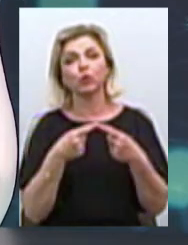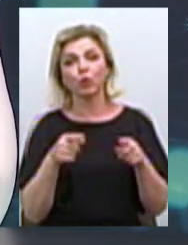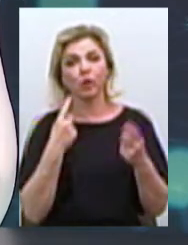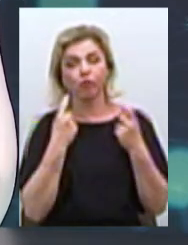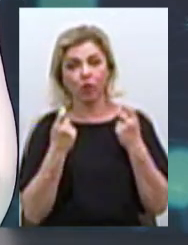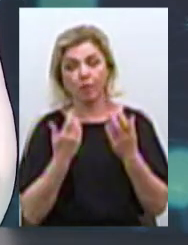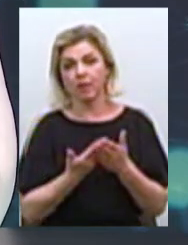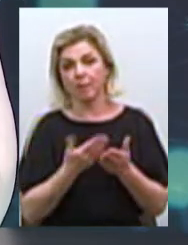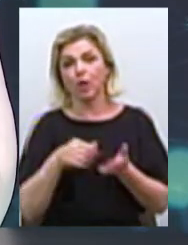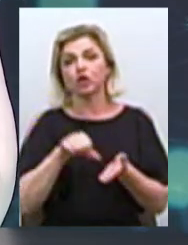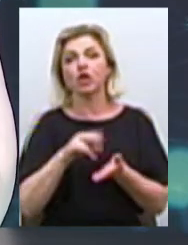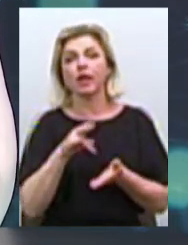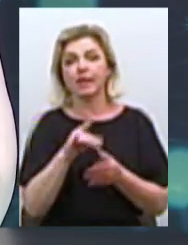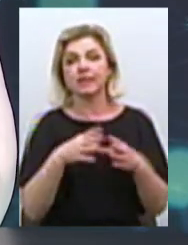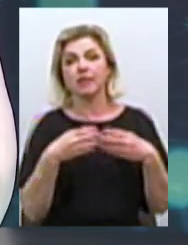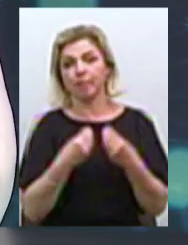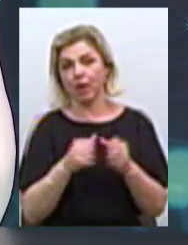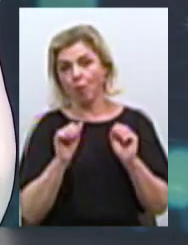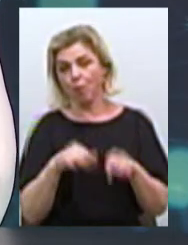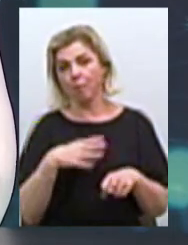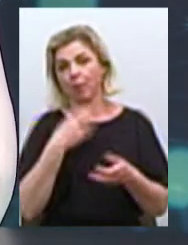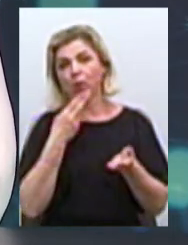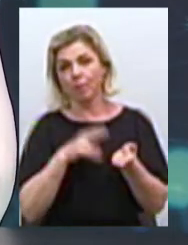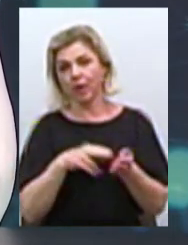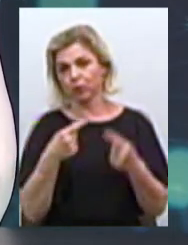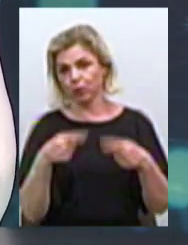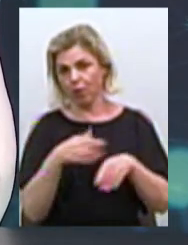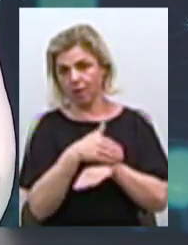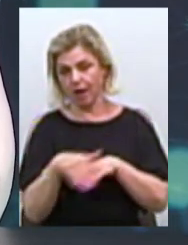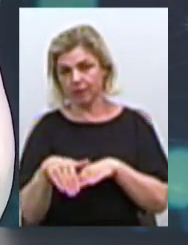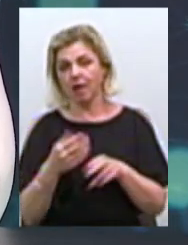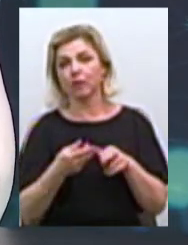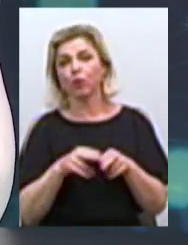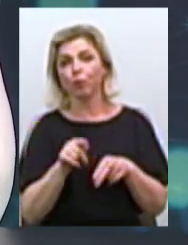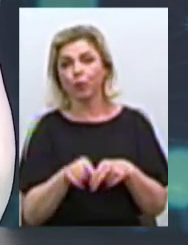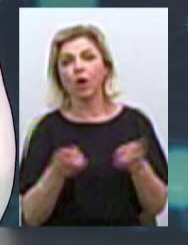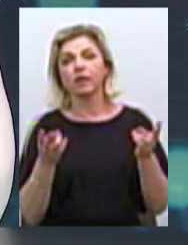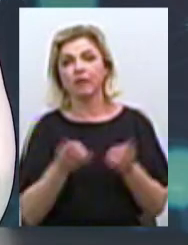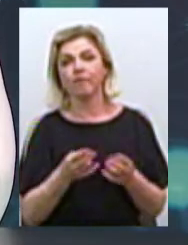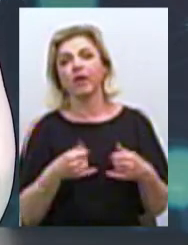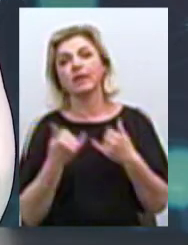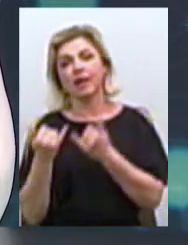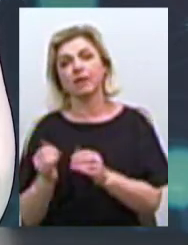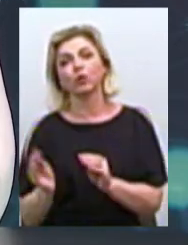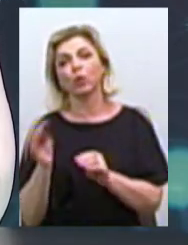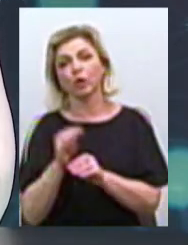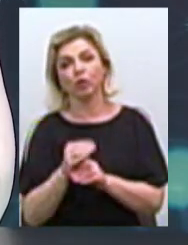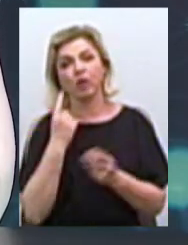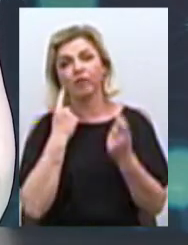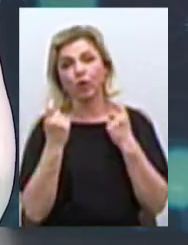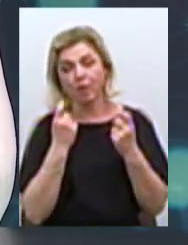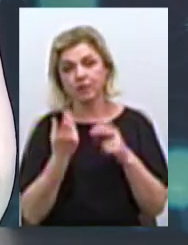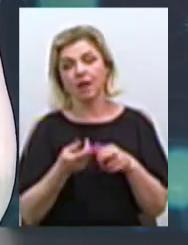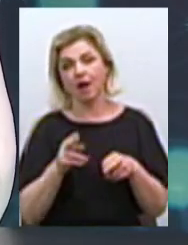родини можуть бути зареєстрованими за різними адресами. Тому потребують надання додаткової інформації,